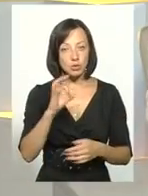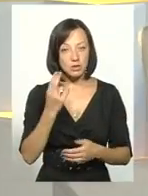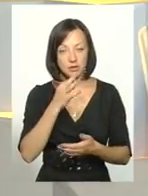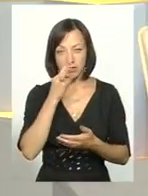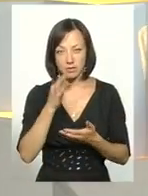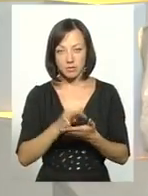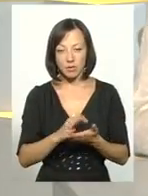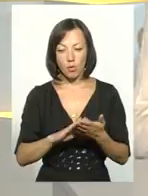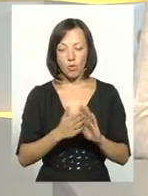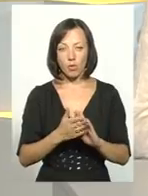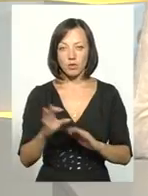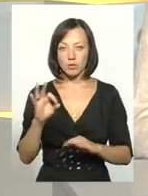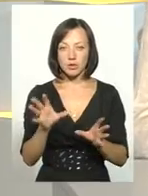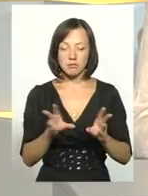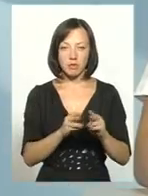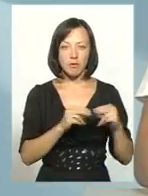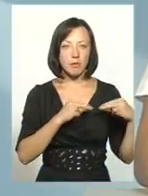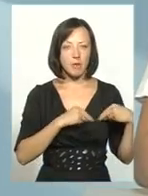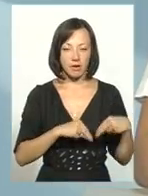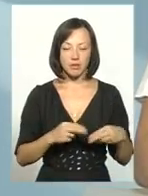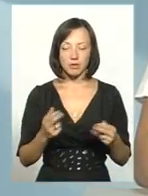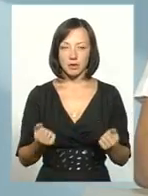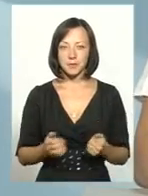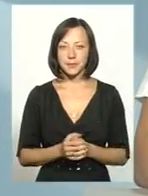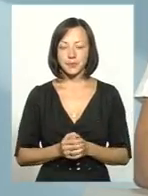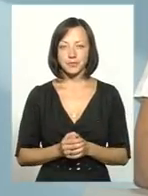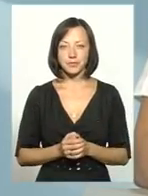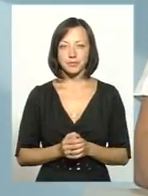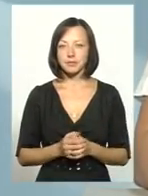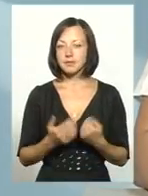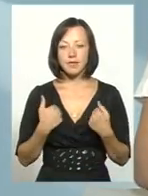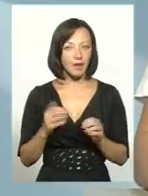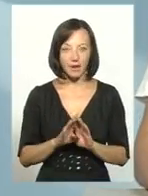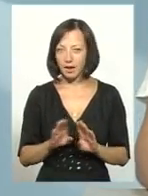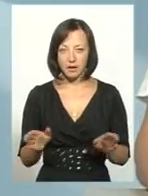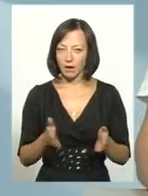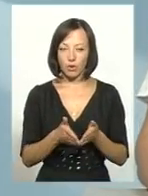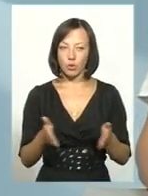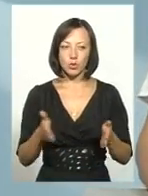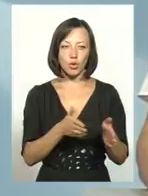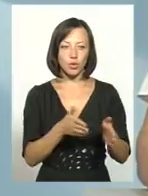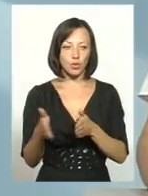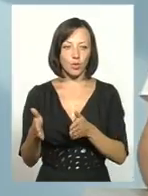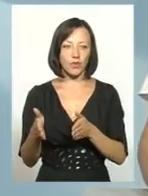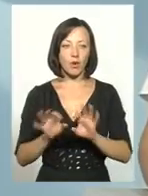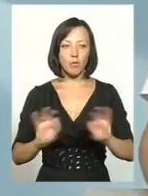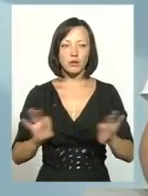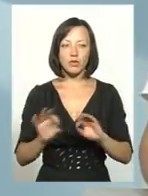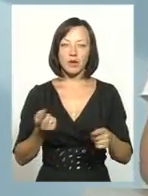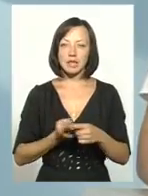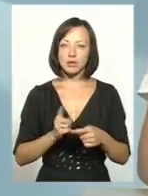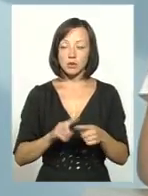скажімо, угода про соціальну співпрацю, щонайменше, Я просто не готовий коментувати саме цю